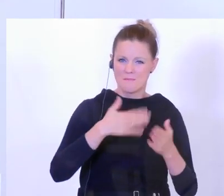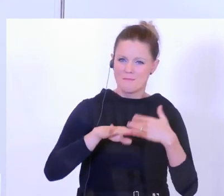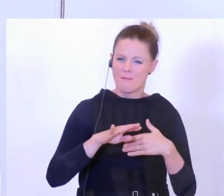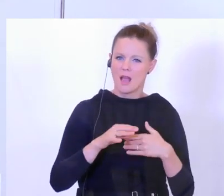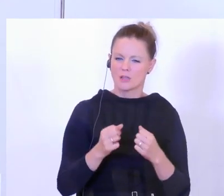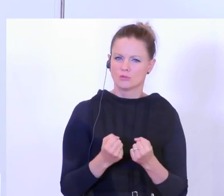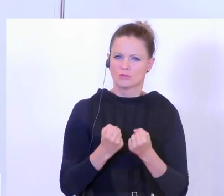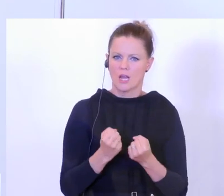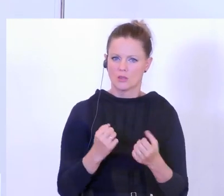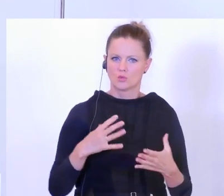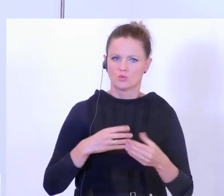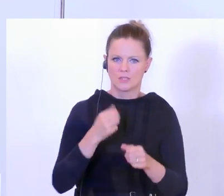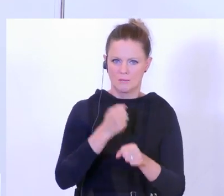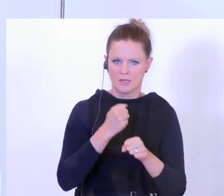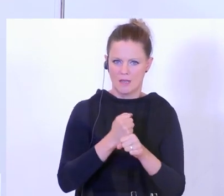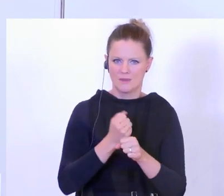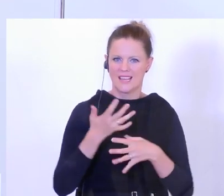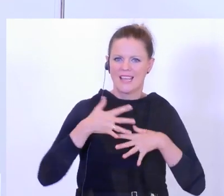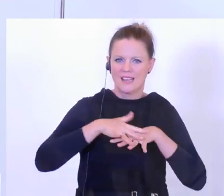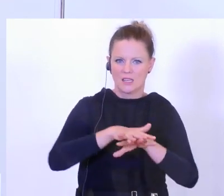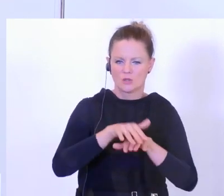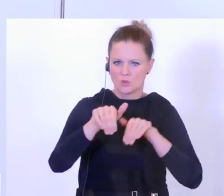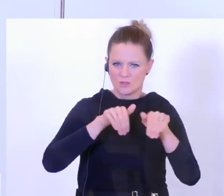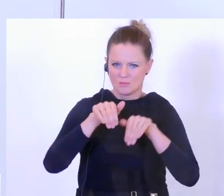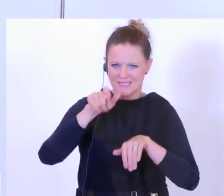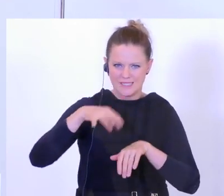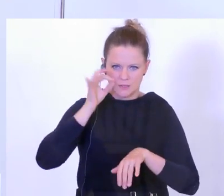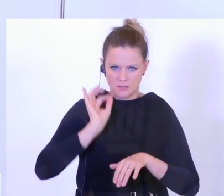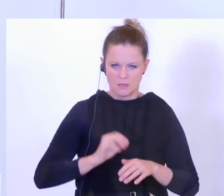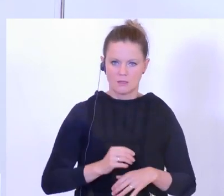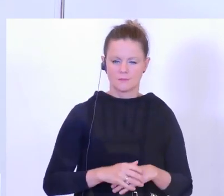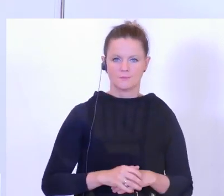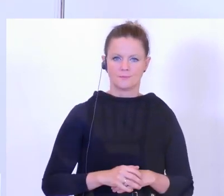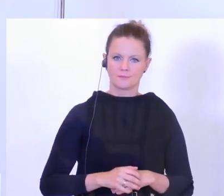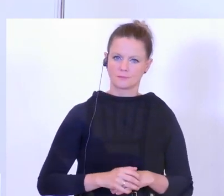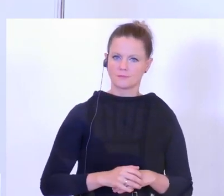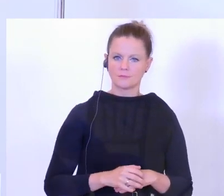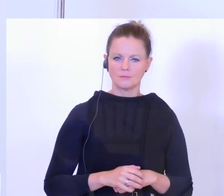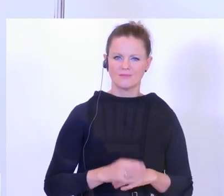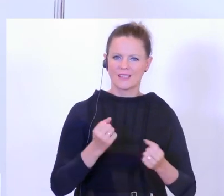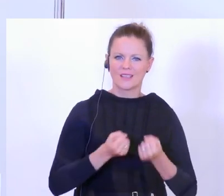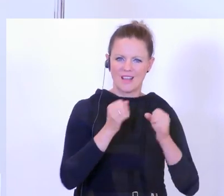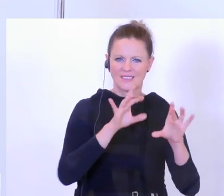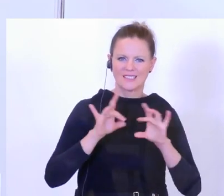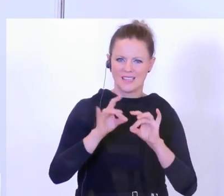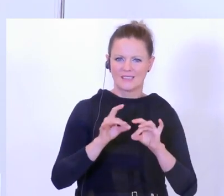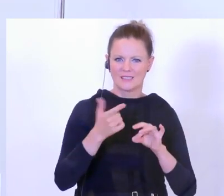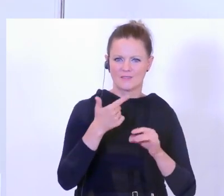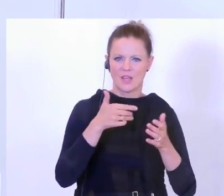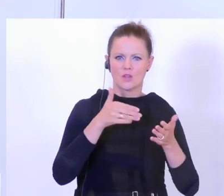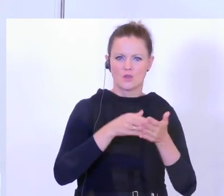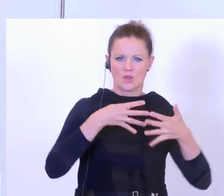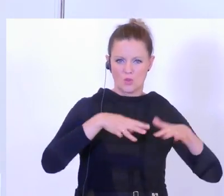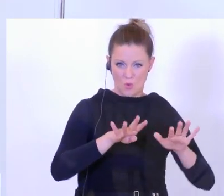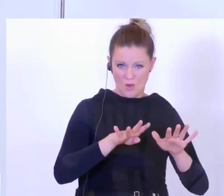Zusammenarbeit mit der Integrationsministerin. 50 Prozent der Gewalttäter 2019 waren Fremde.